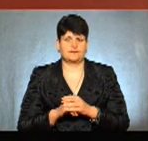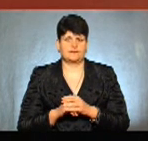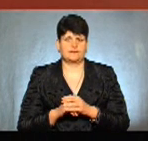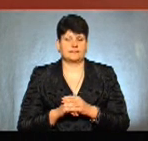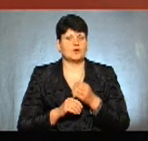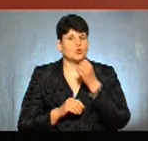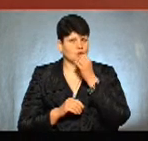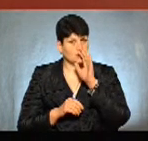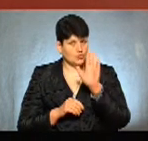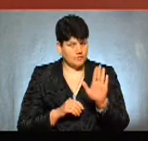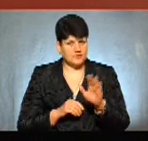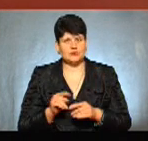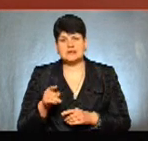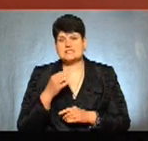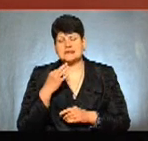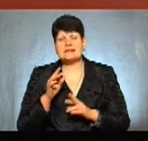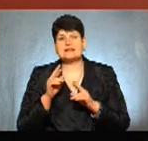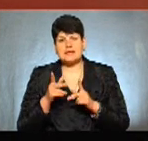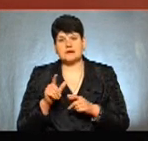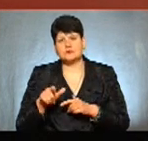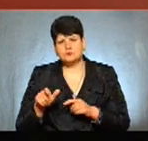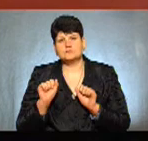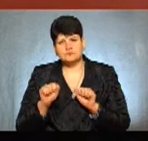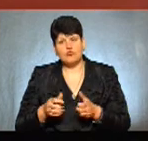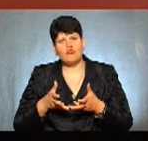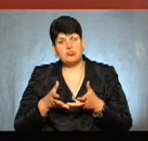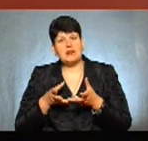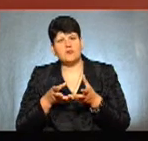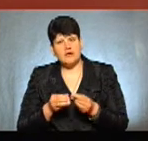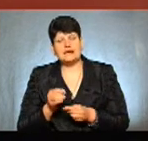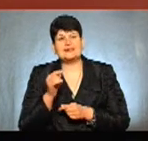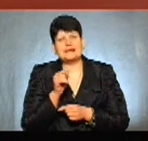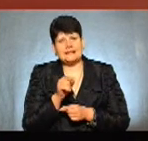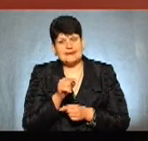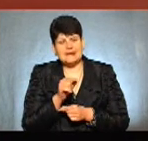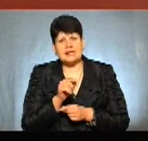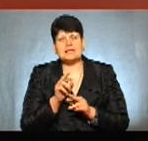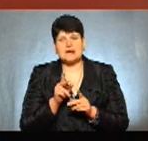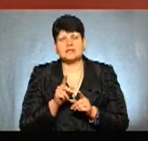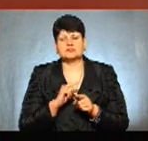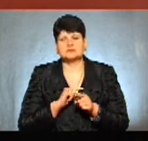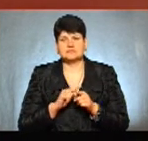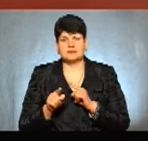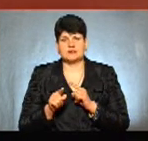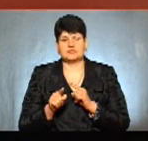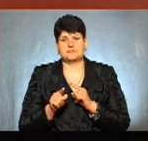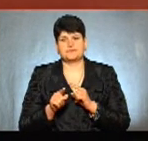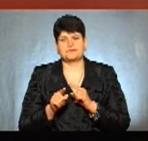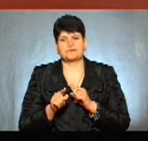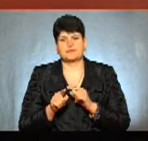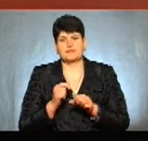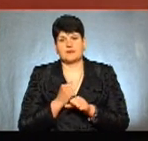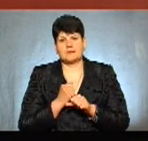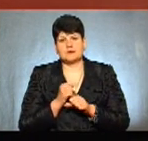Добре, скажіть, будь ласка, яким чином громадськість може впливати на те, аби якомога швидше зреагували на те, що